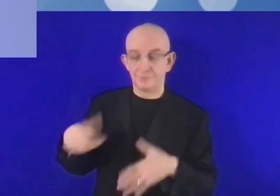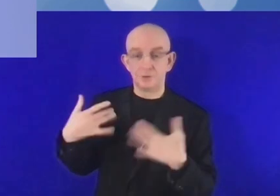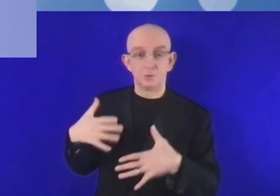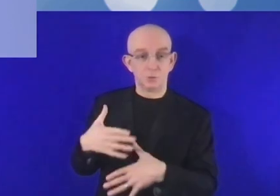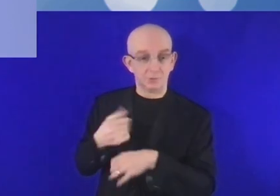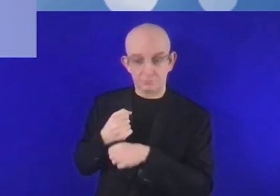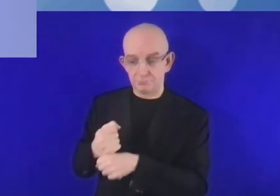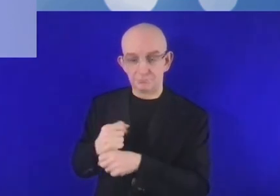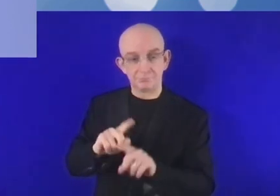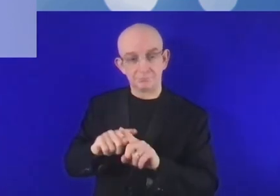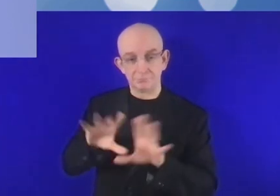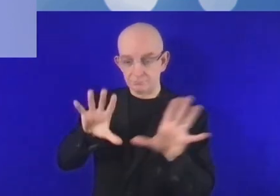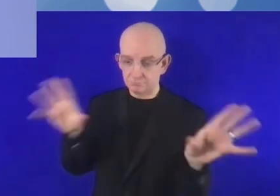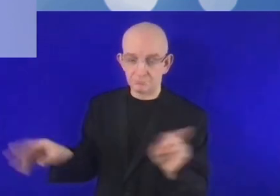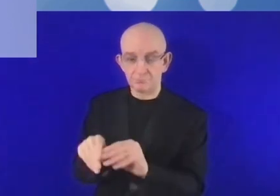Et chaque année,